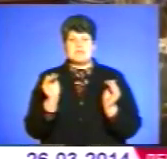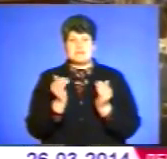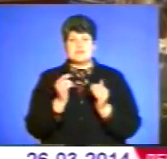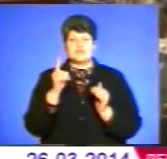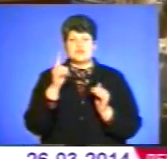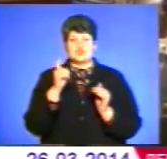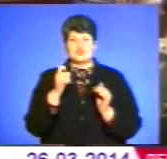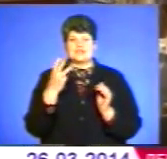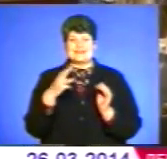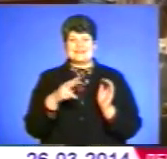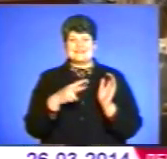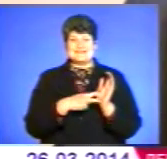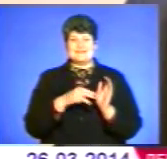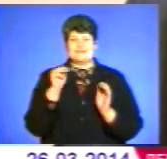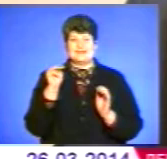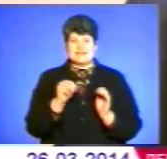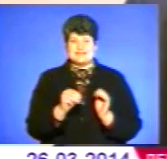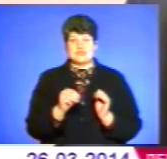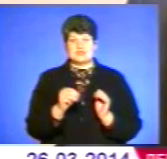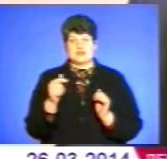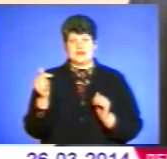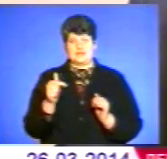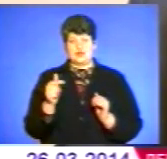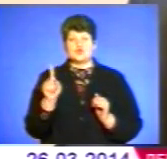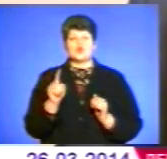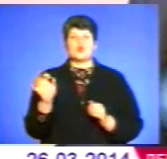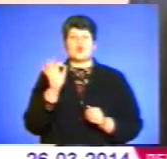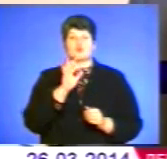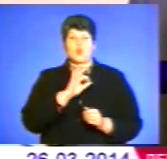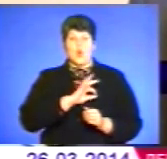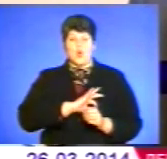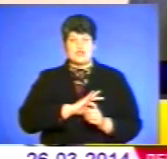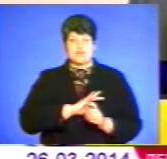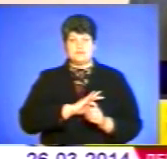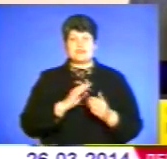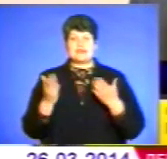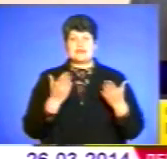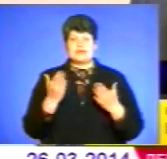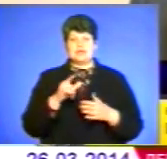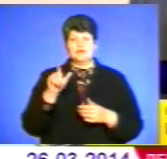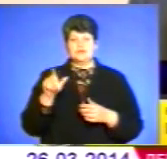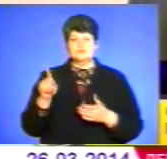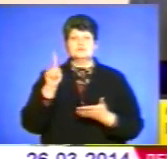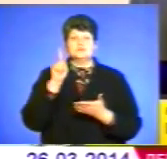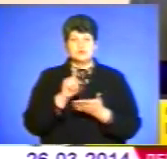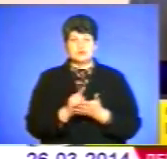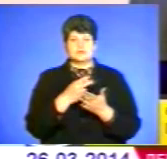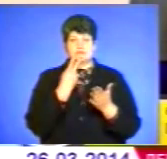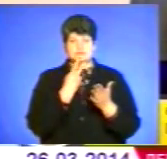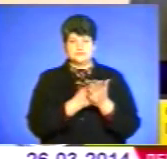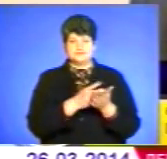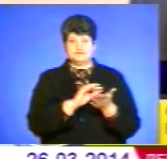тисячі 140 гривень. Щодо доходів, які громадяни зобов'язані задекларувати, то